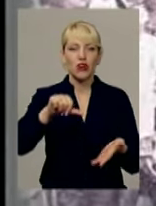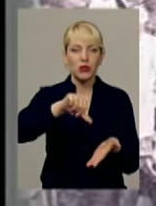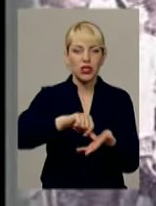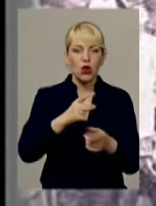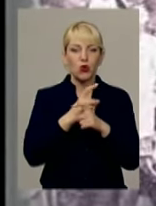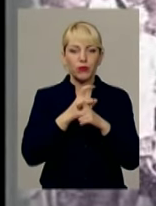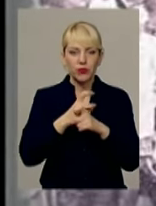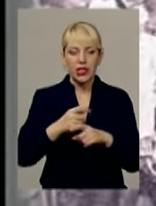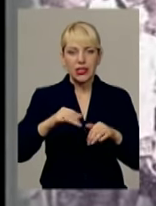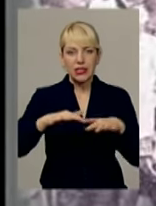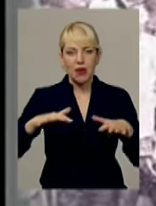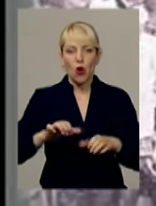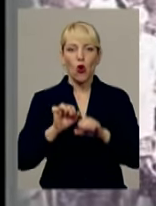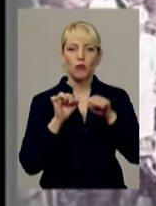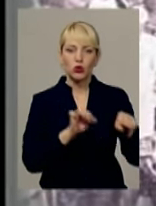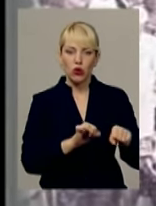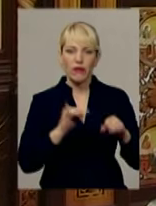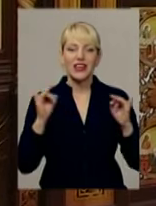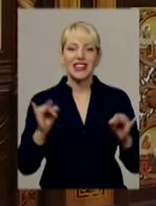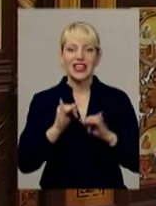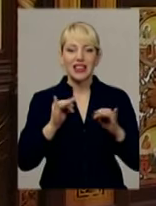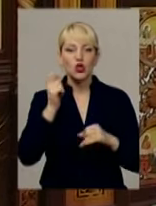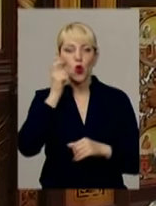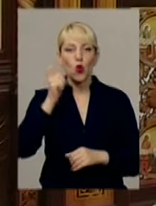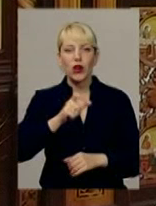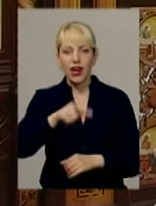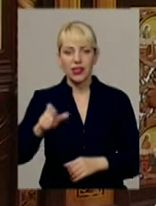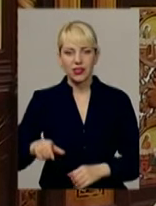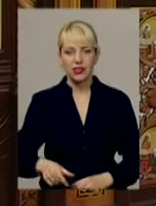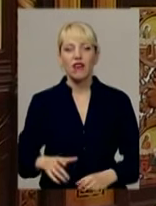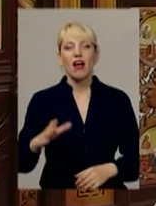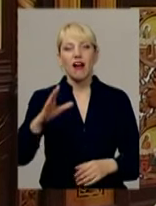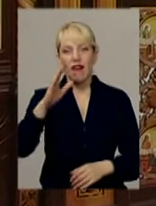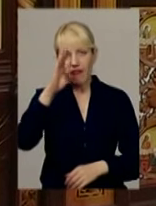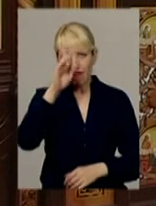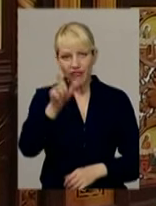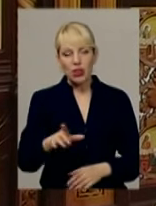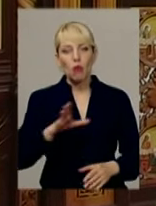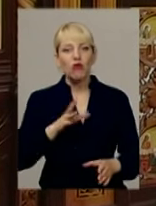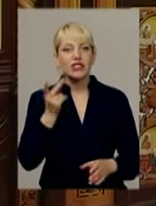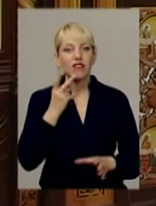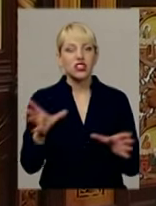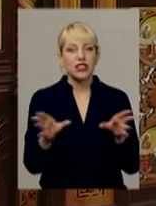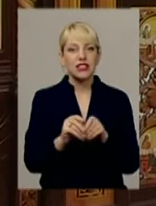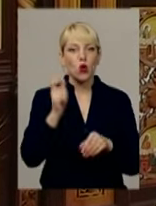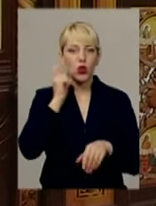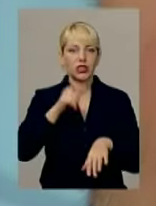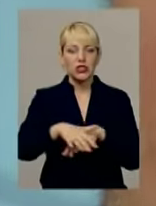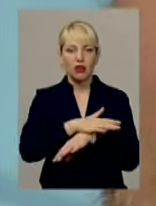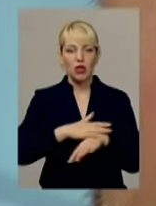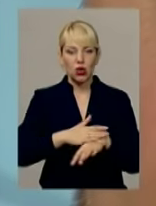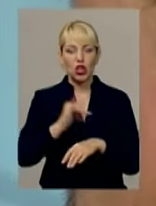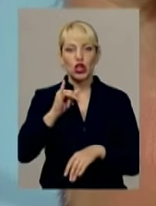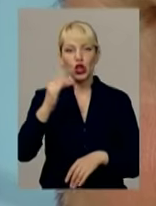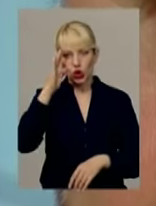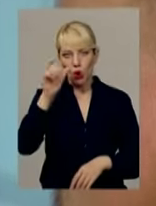усіляко обстоював інтереси українців. Він був знатного роду і йому світила